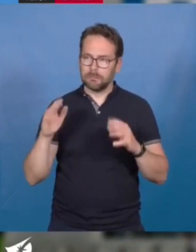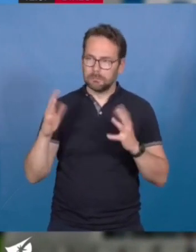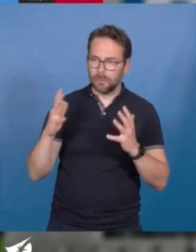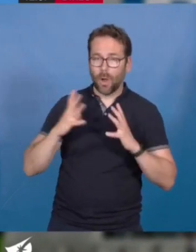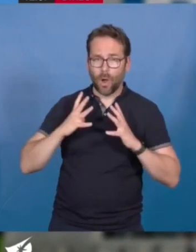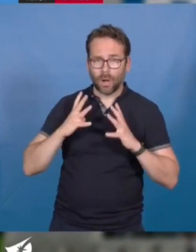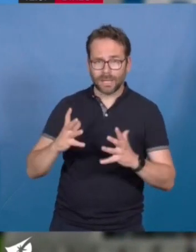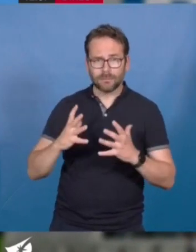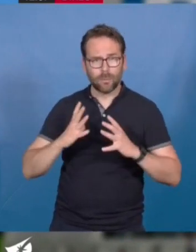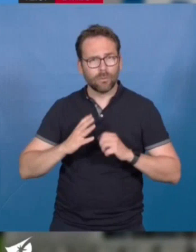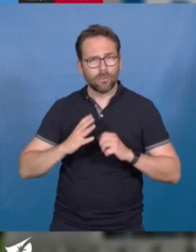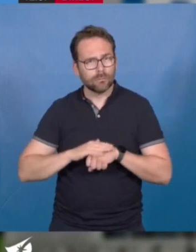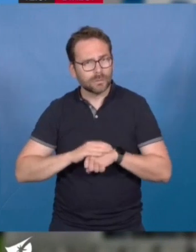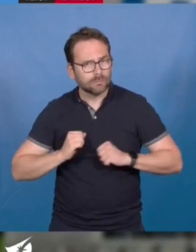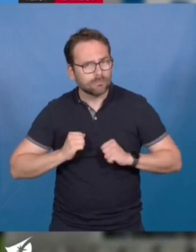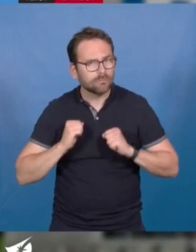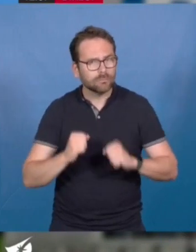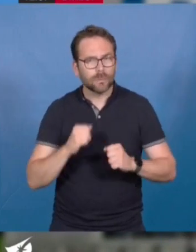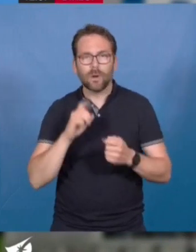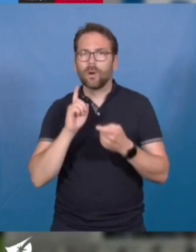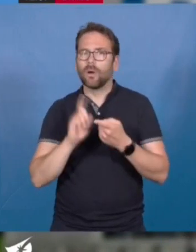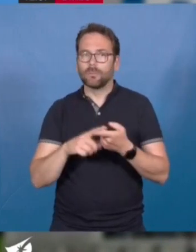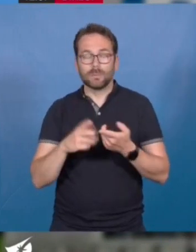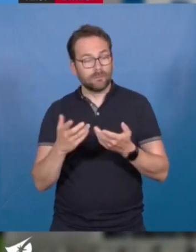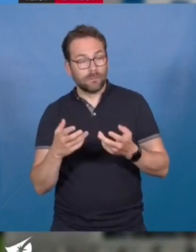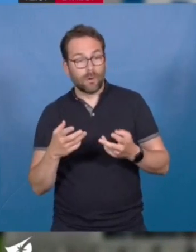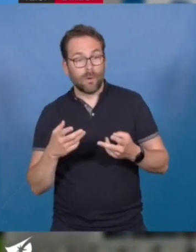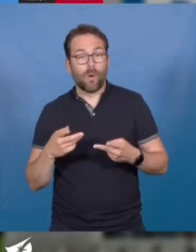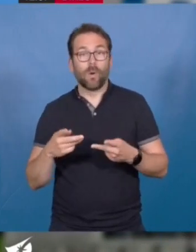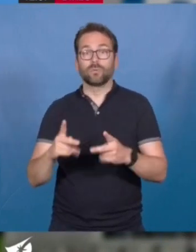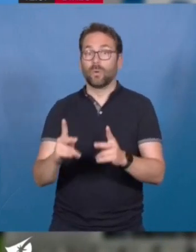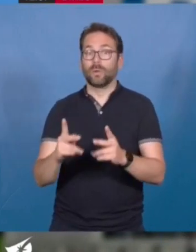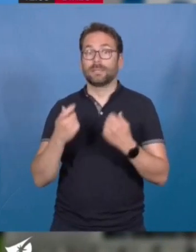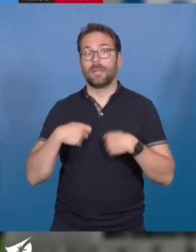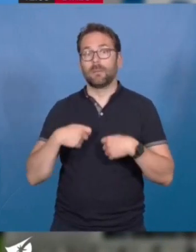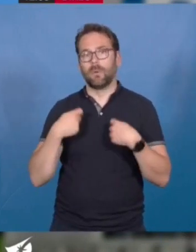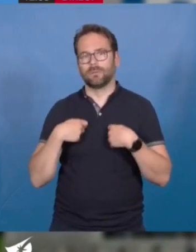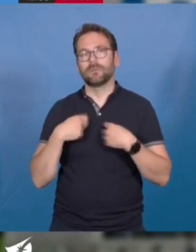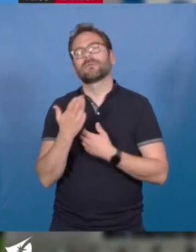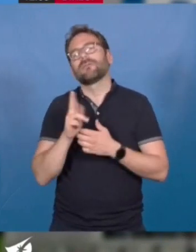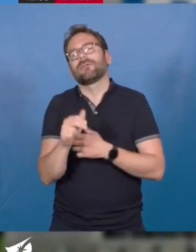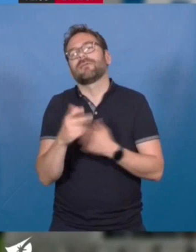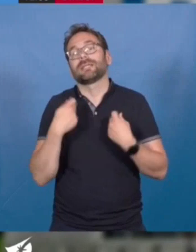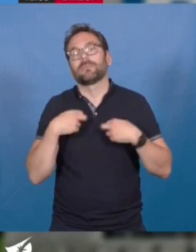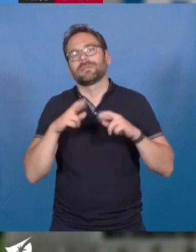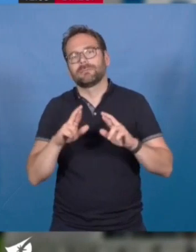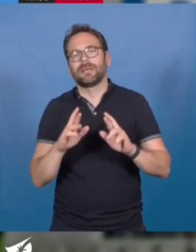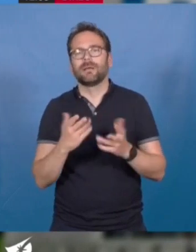d'avoir pu autoriser toutes ces dépenses, en tout cas, on va s'apprêter à le faire, je l'espère,